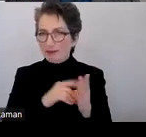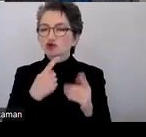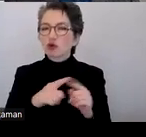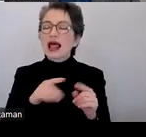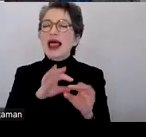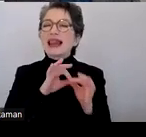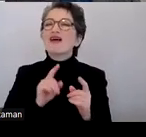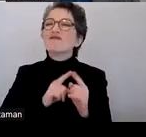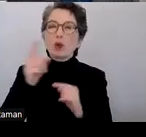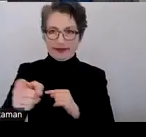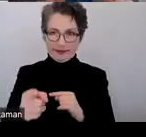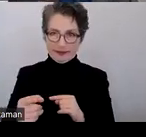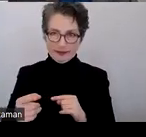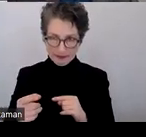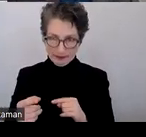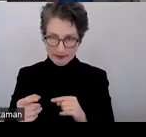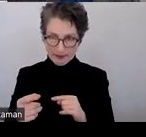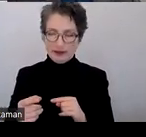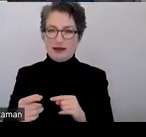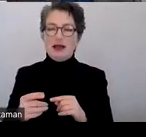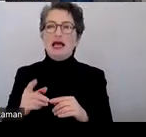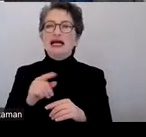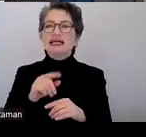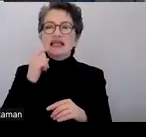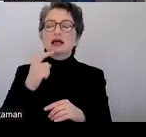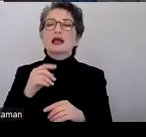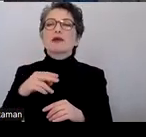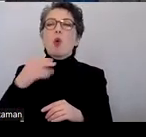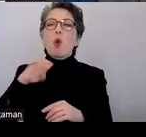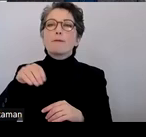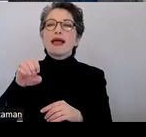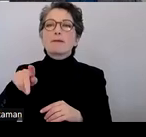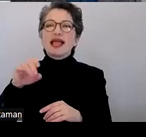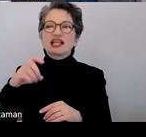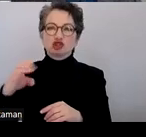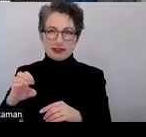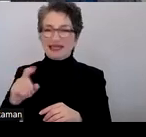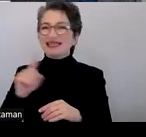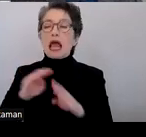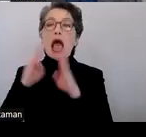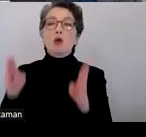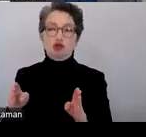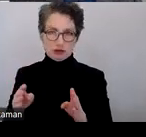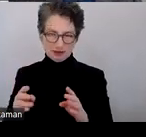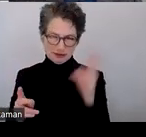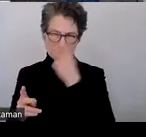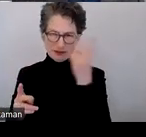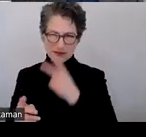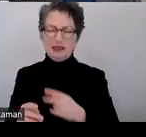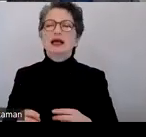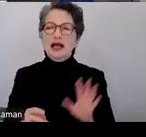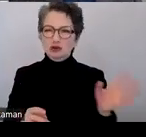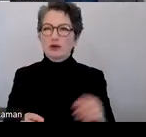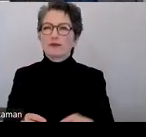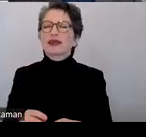Also zum Beispiel Homepage und nicht Häuschen oder sowas. Es sollte vollständig sein, der Text. Das ist natürlich in